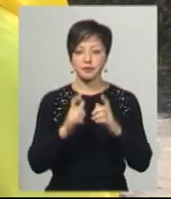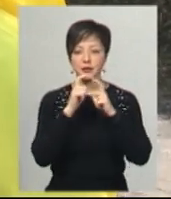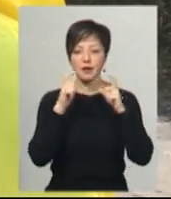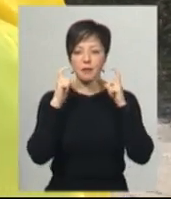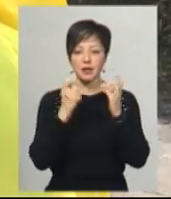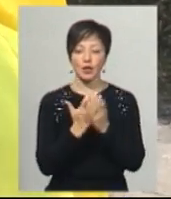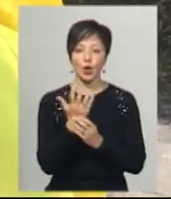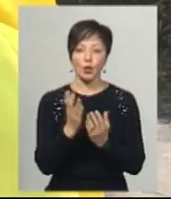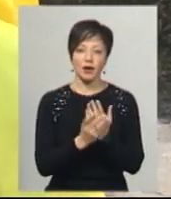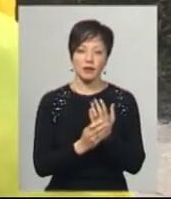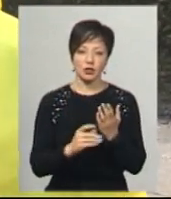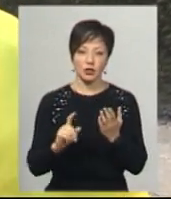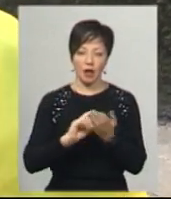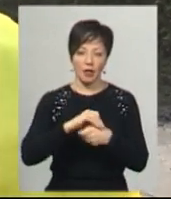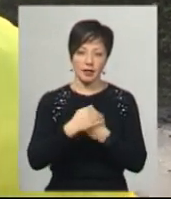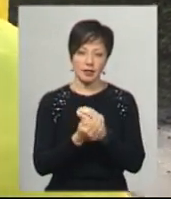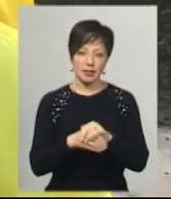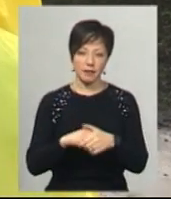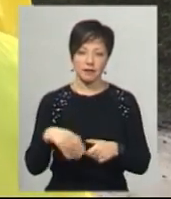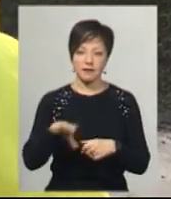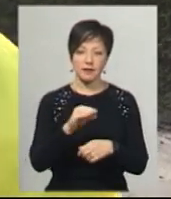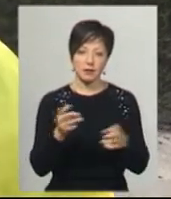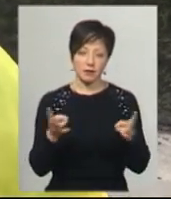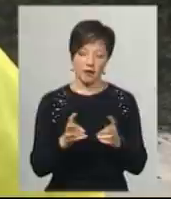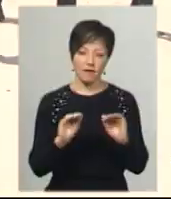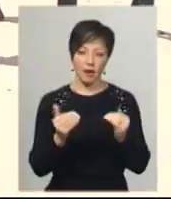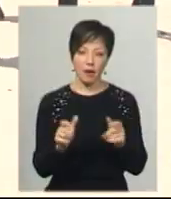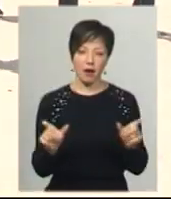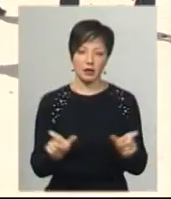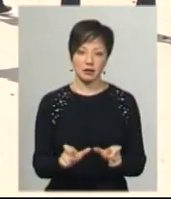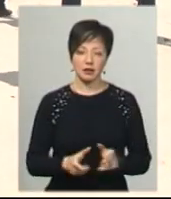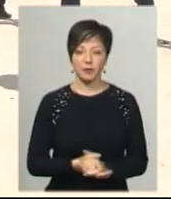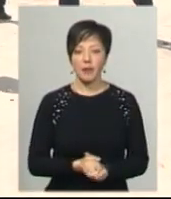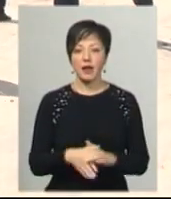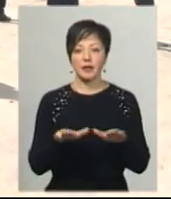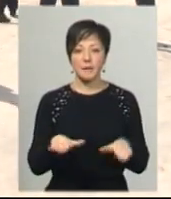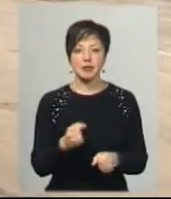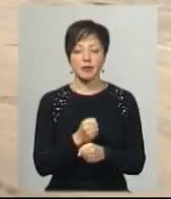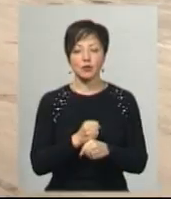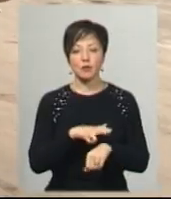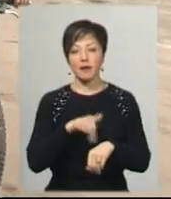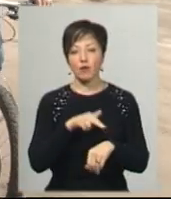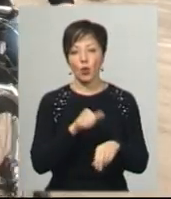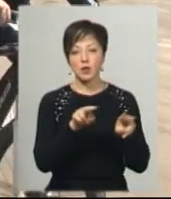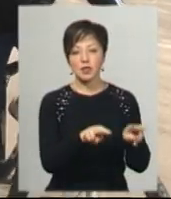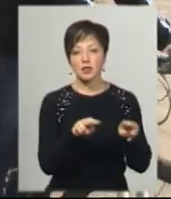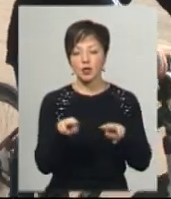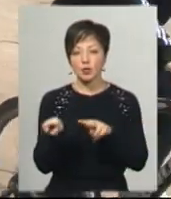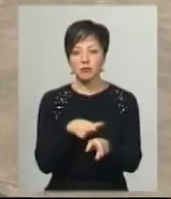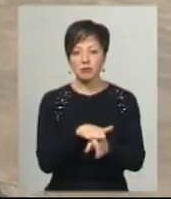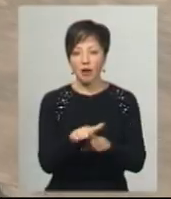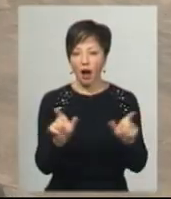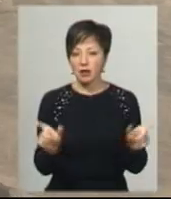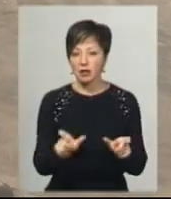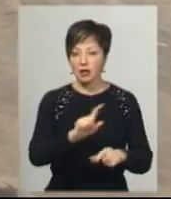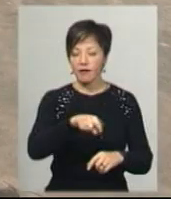рукавички, антисептик, все, як маю. Все в рамках карантинного режиму. На місці працюють правоохоронці, які слідкують за дотриманням карантинних